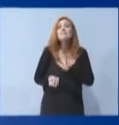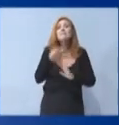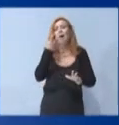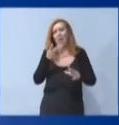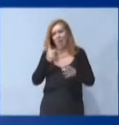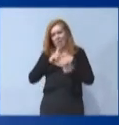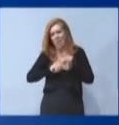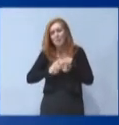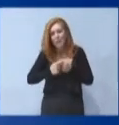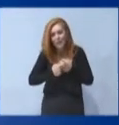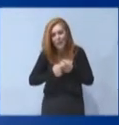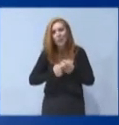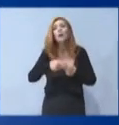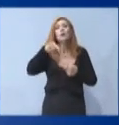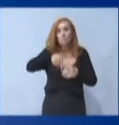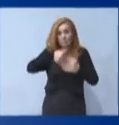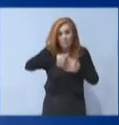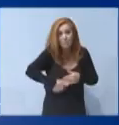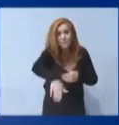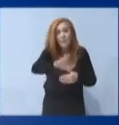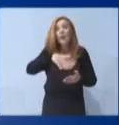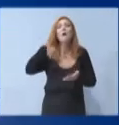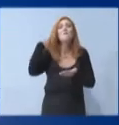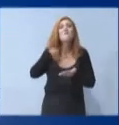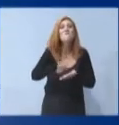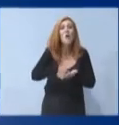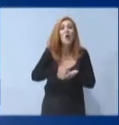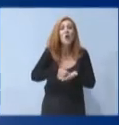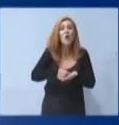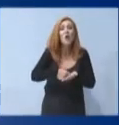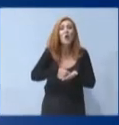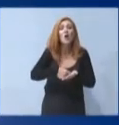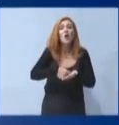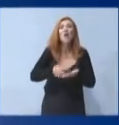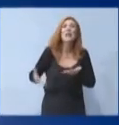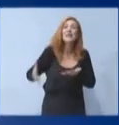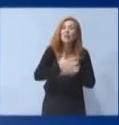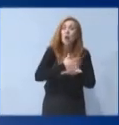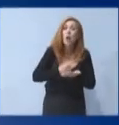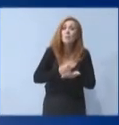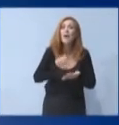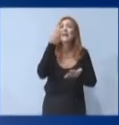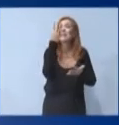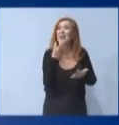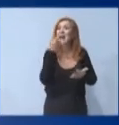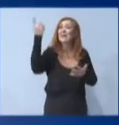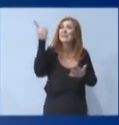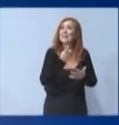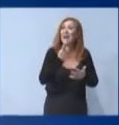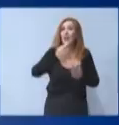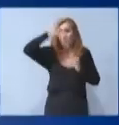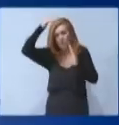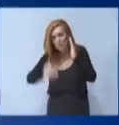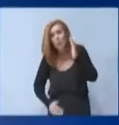εξής θα φορολογούνται με 30% λιγότερο φόρο εισοδήματος, δηλαδή με μόνο 15,5%.